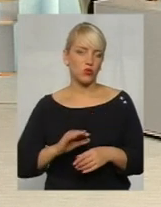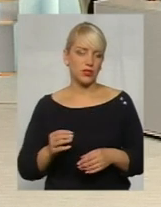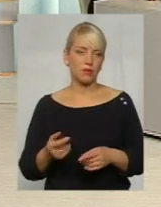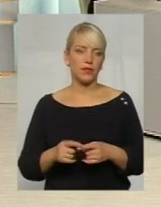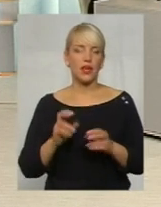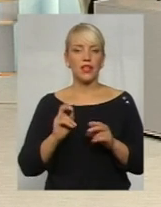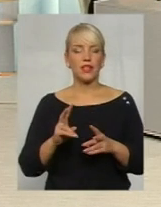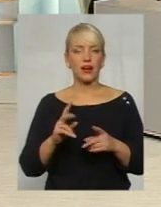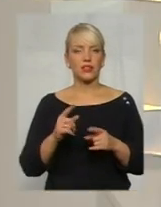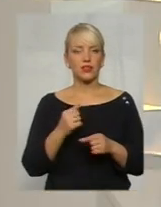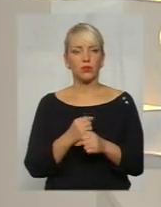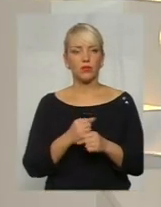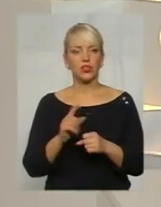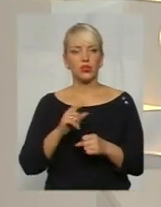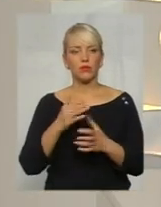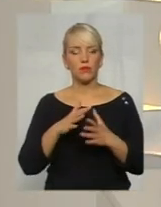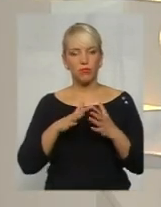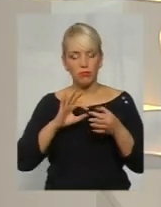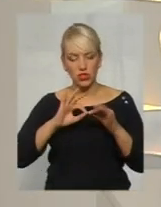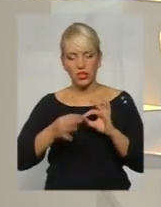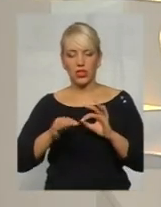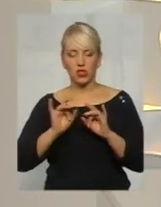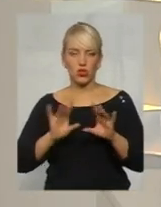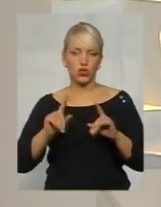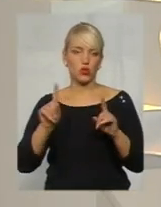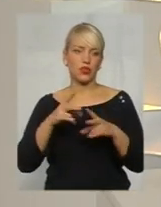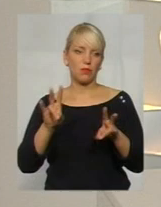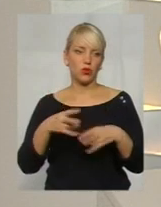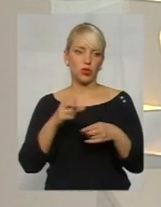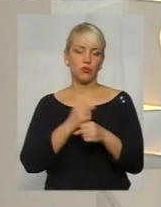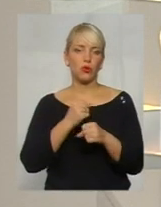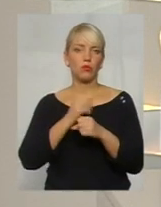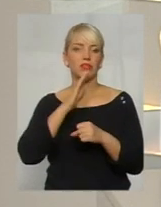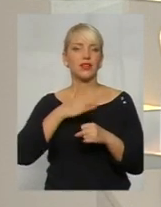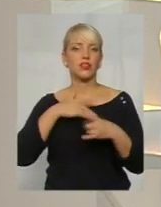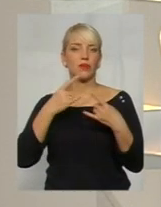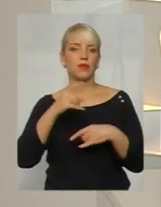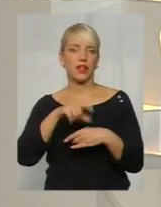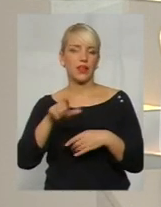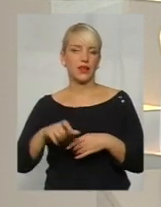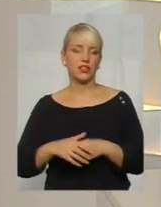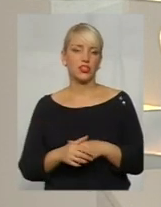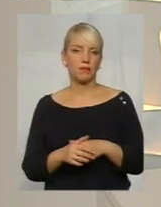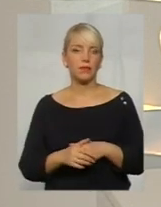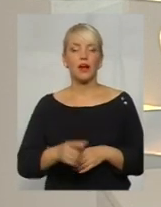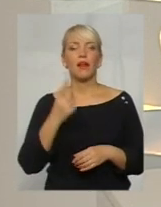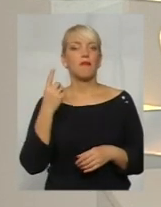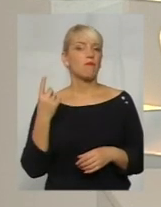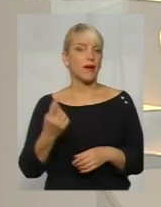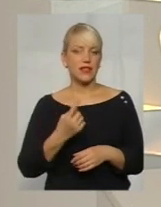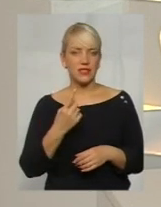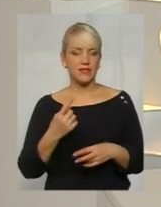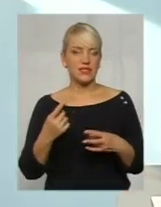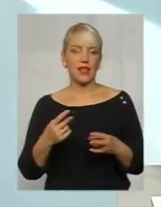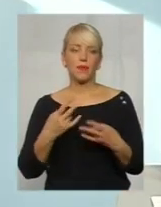ще надати вам слово, щоб ви ще більш детальніше розказали, чого не потрібно робити нашим телеглядачам. Ну, перш за все, не